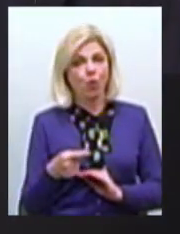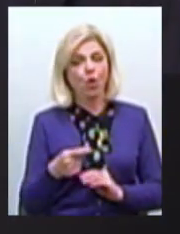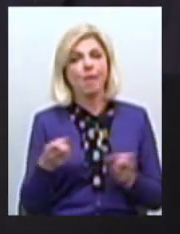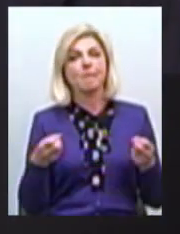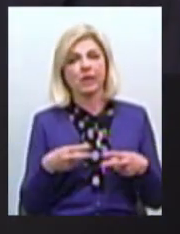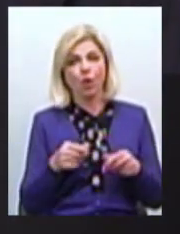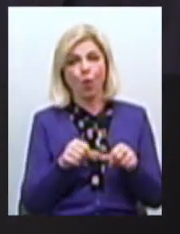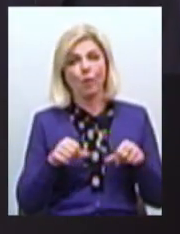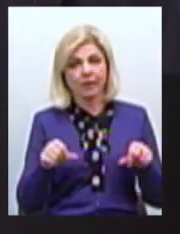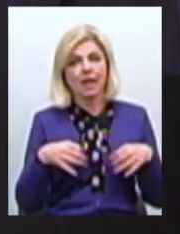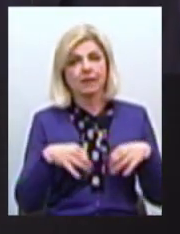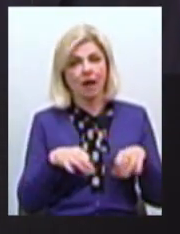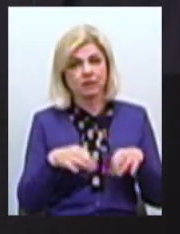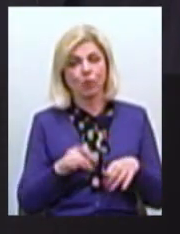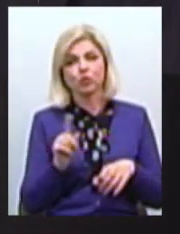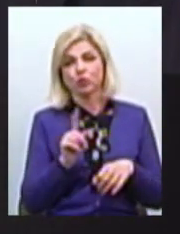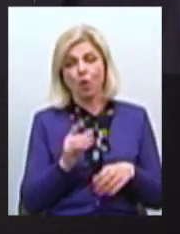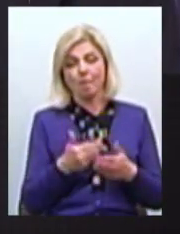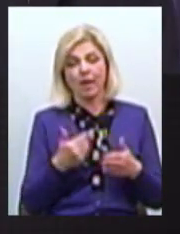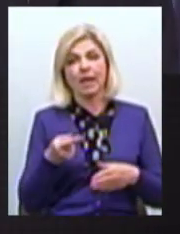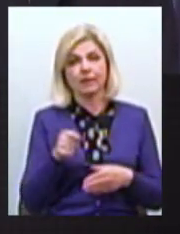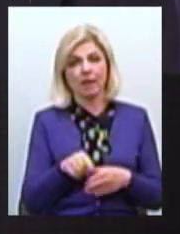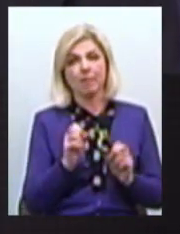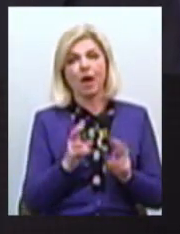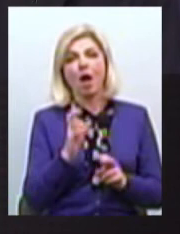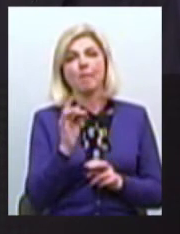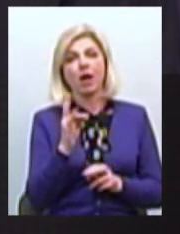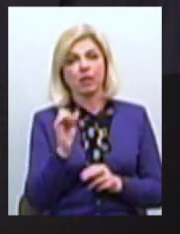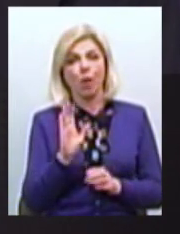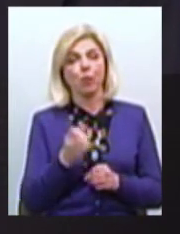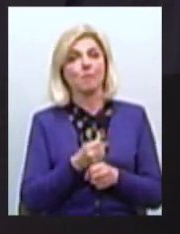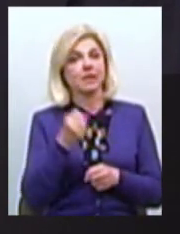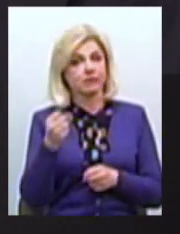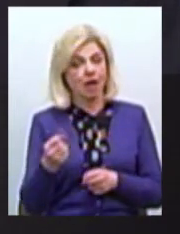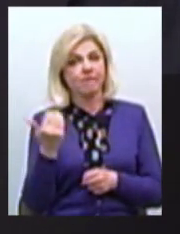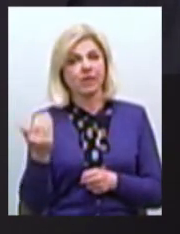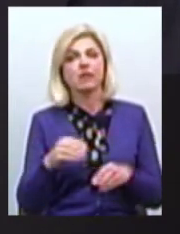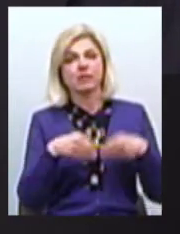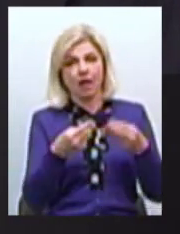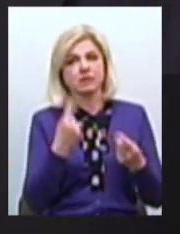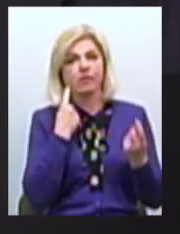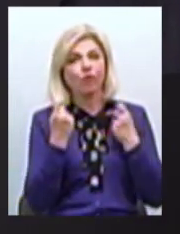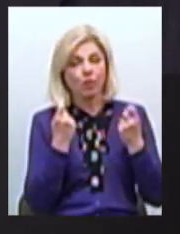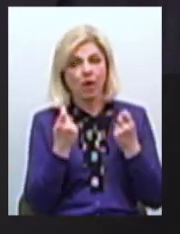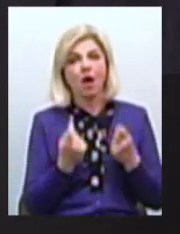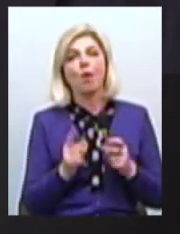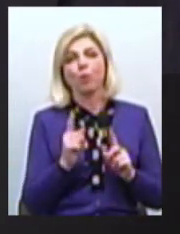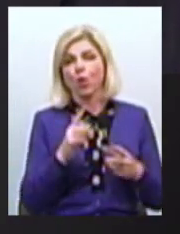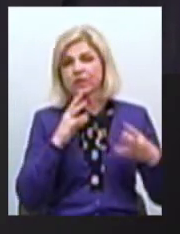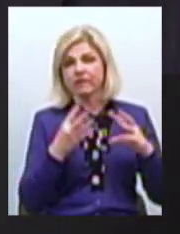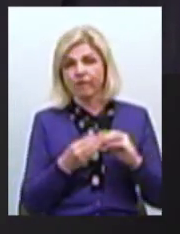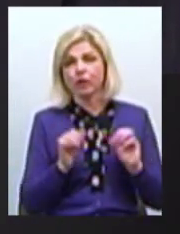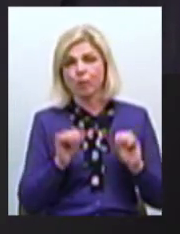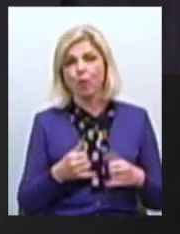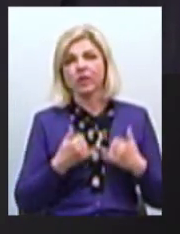комісії транспортної Про те, що перед тим як Барна буде призначатися Він дасть інформацію Тому що звіт може надавати